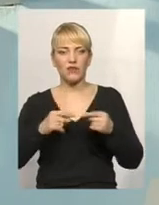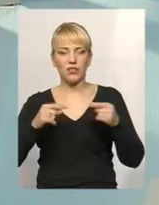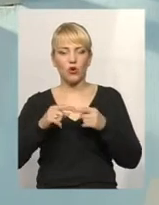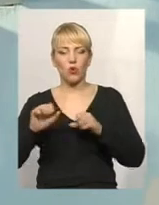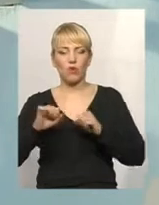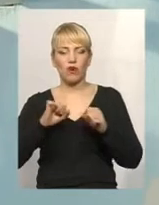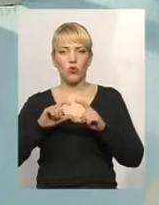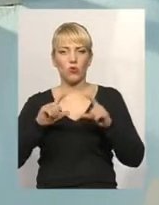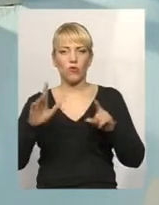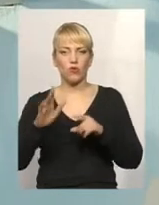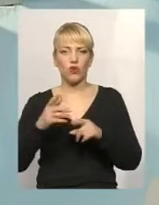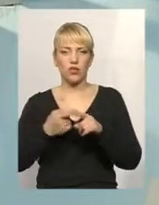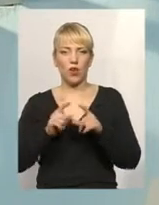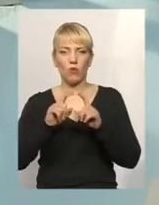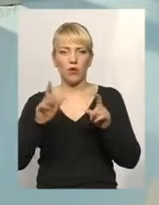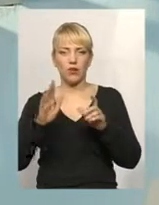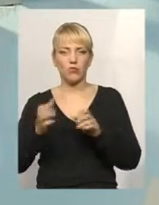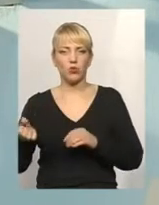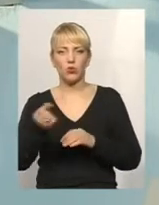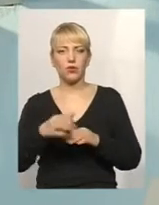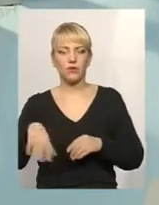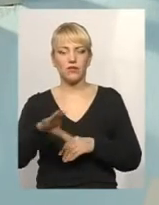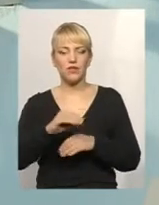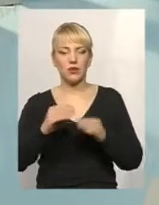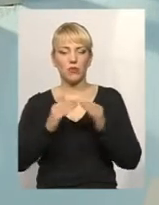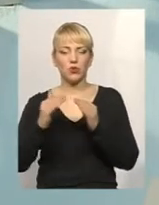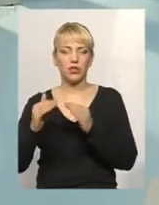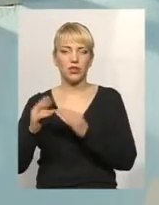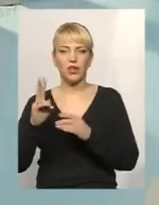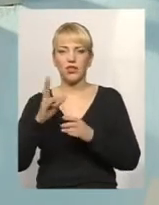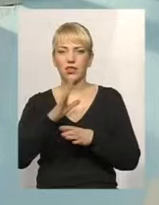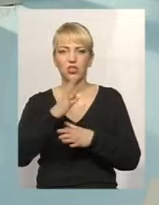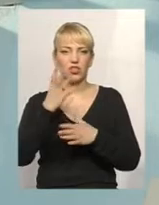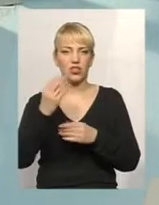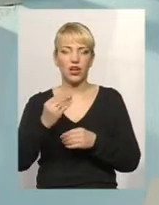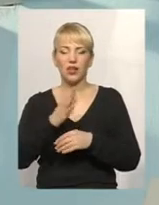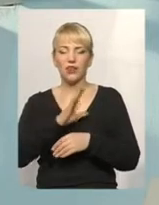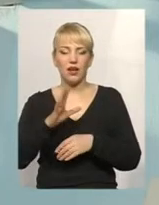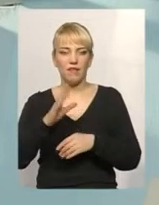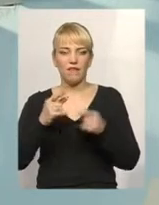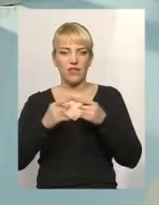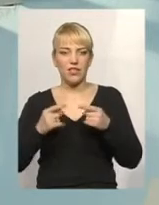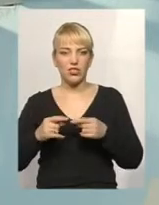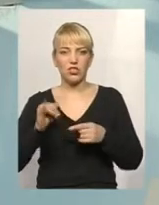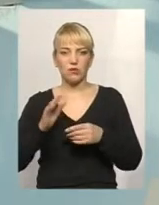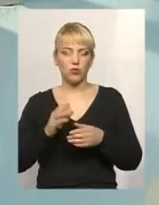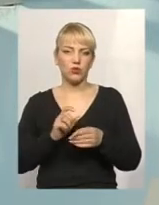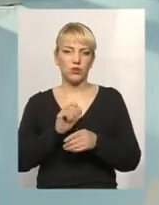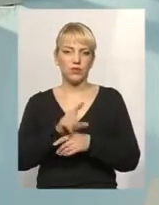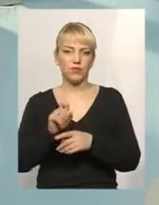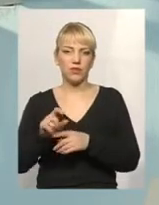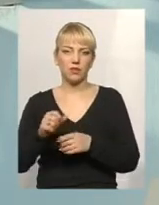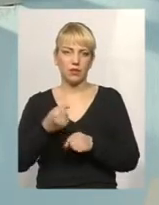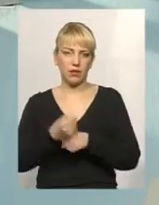може утримувати всі будинки, які не визначилися, і призначати примусово управління. У нас є черговий